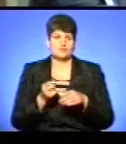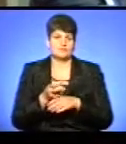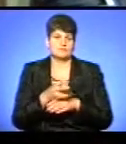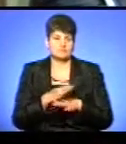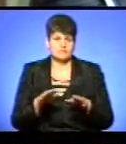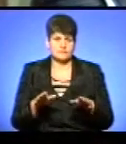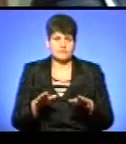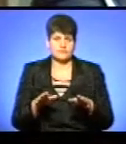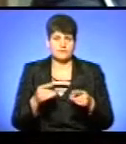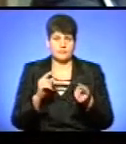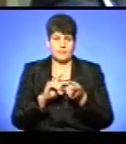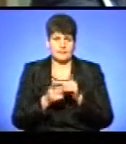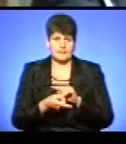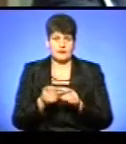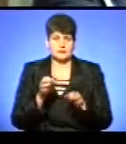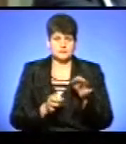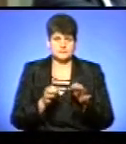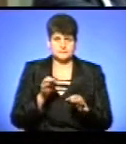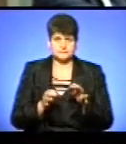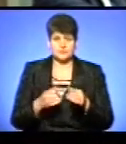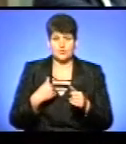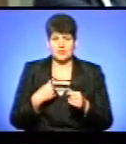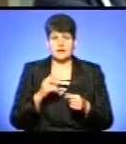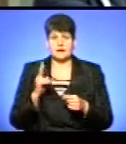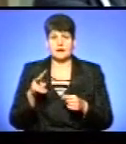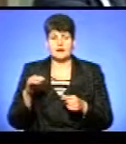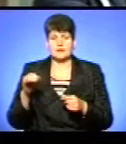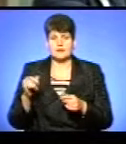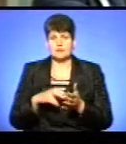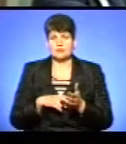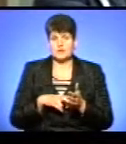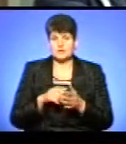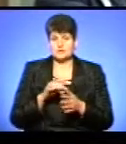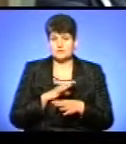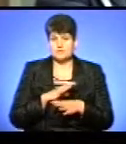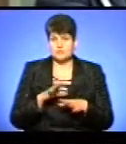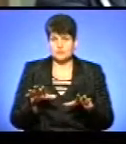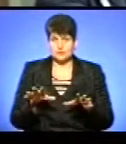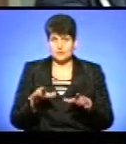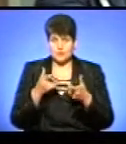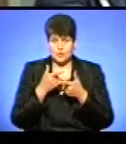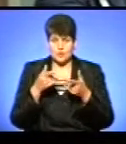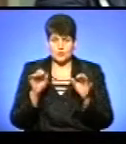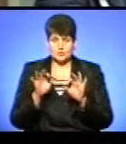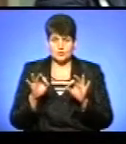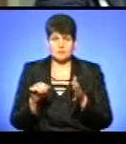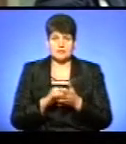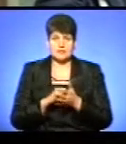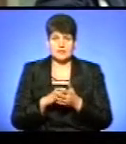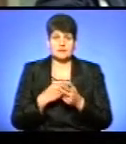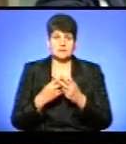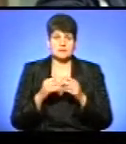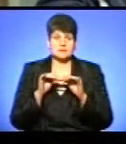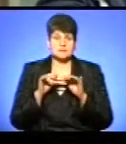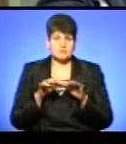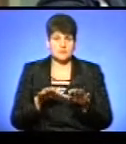«Може, сторона мої клієнти бояться, щоб не було розголошення матеріалів про уваження,